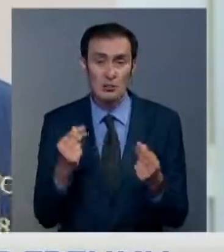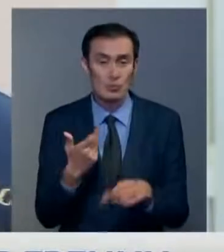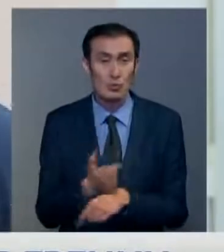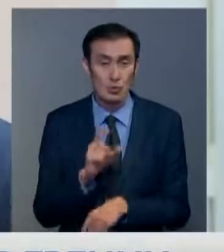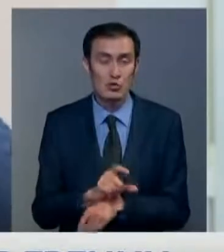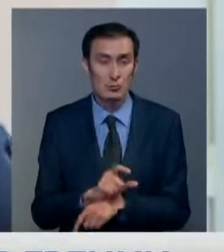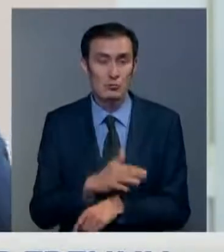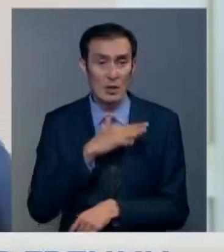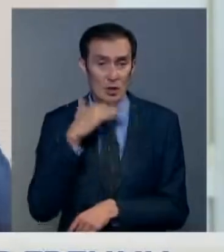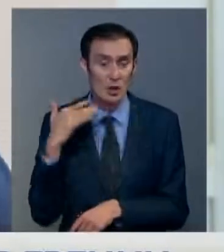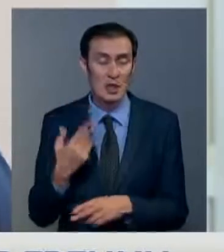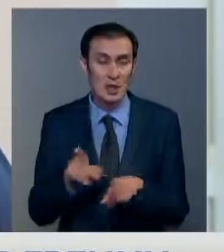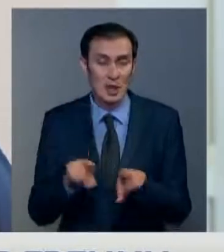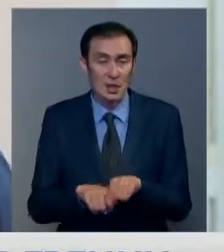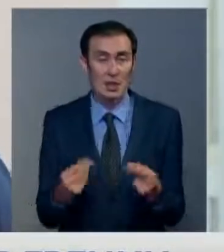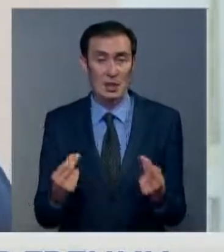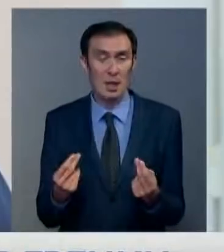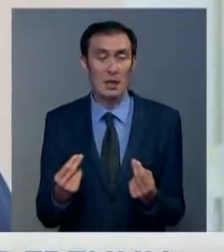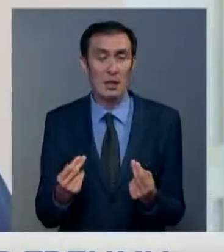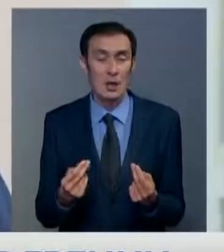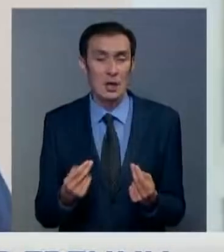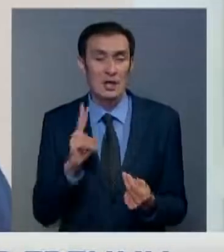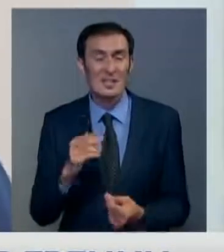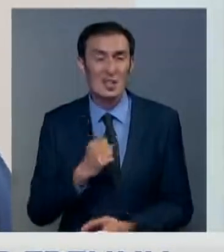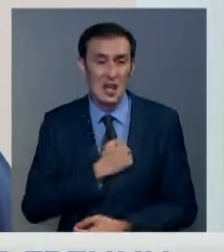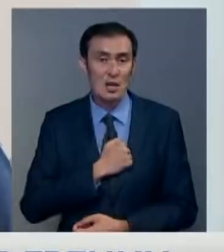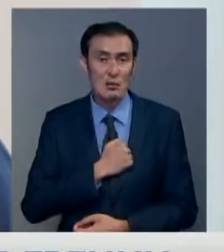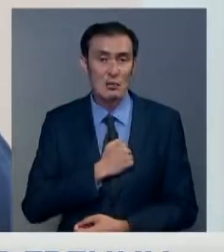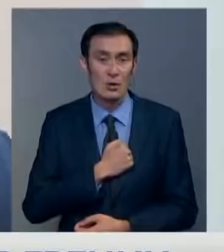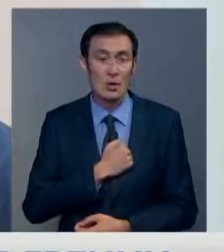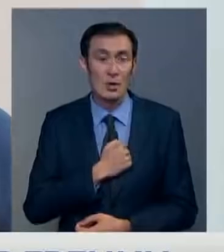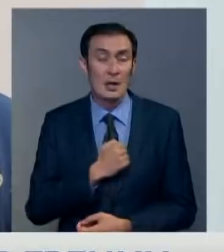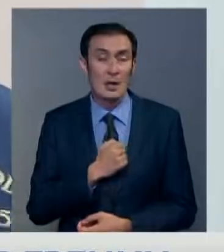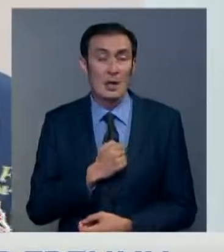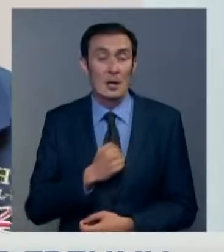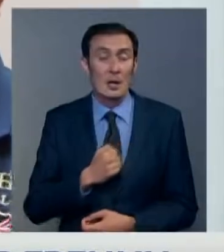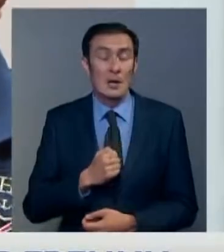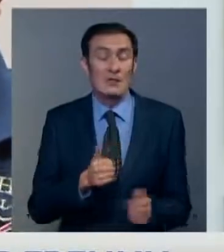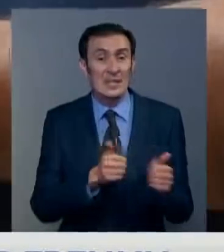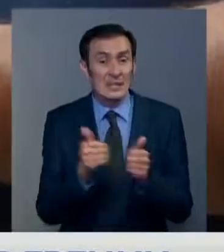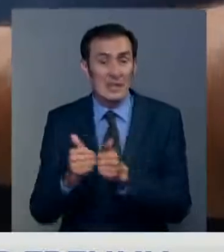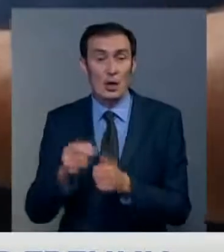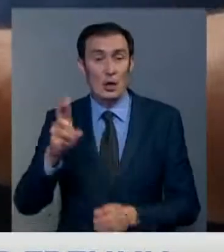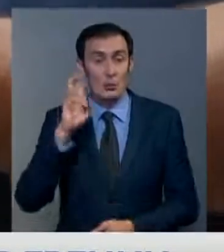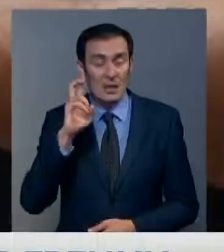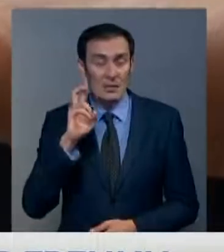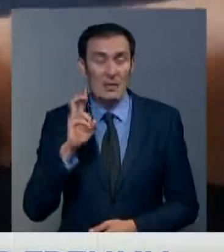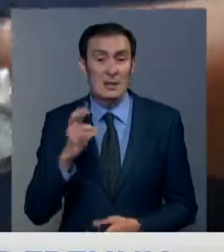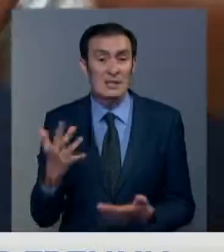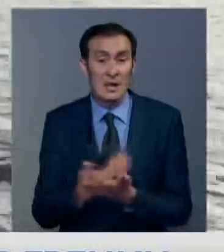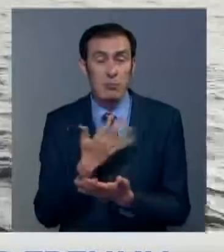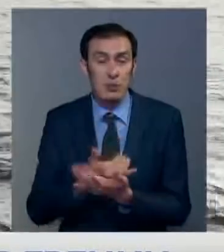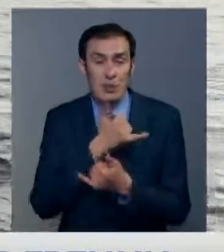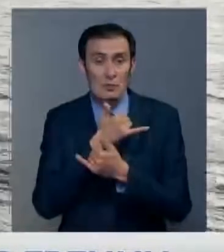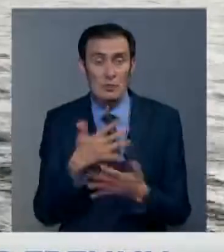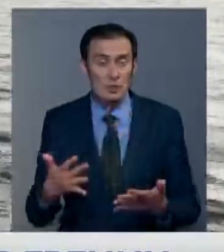достаточно большие. И такие деньги, к большому сожалению, на родине, ни в сопредельных странах персонал заработать не